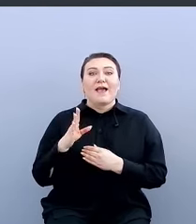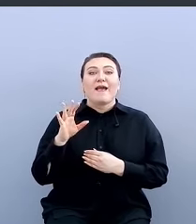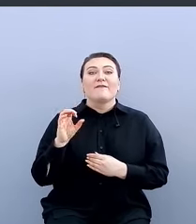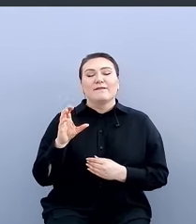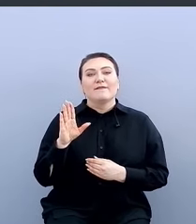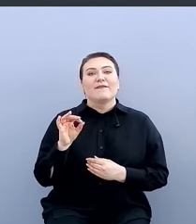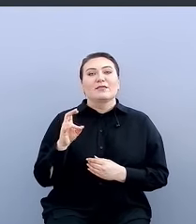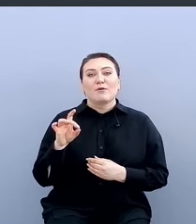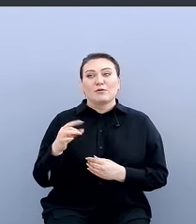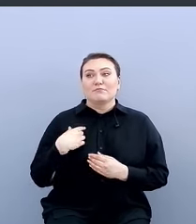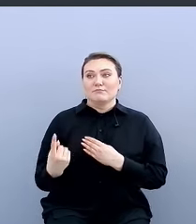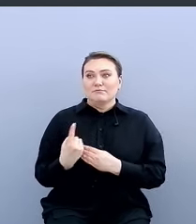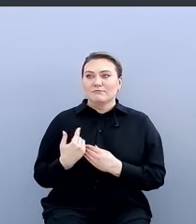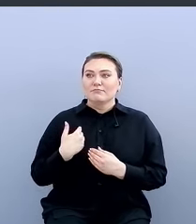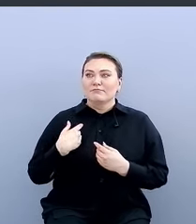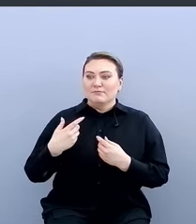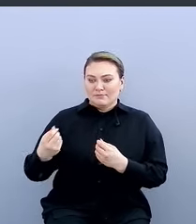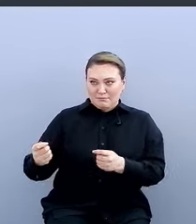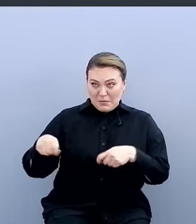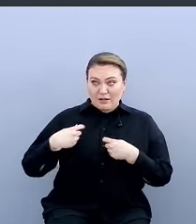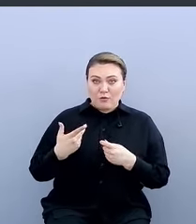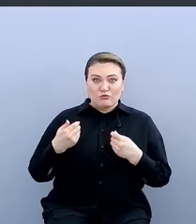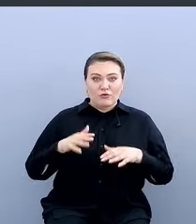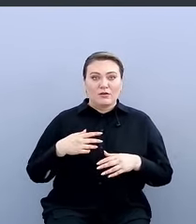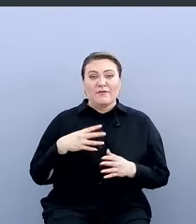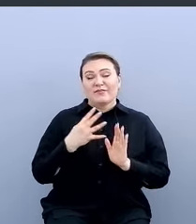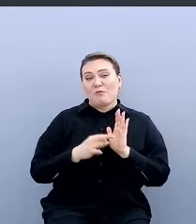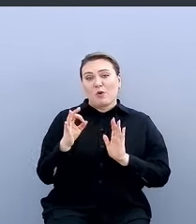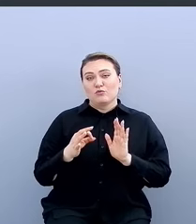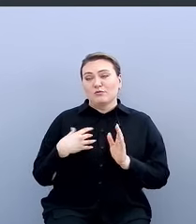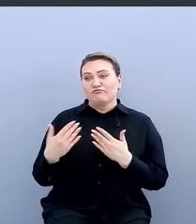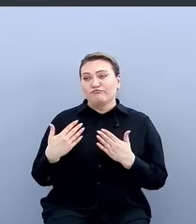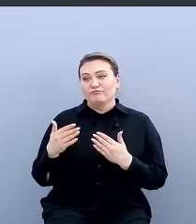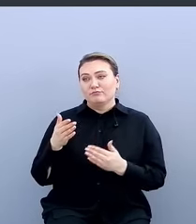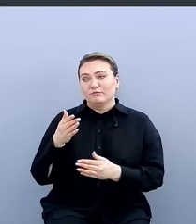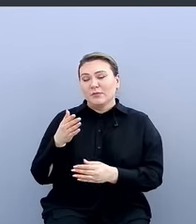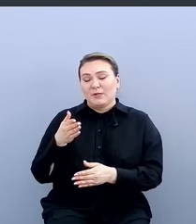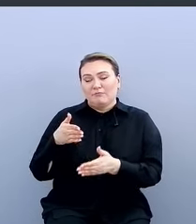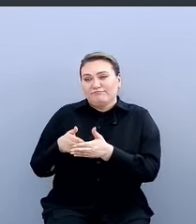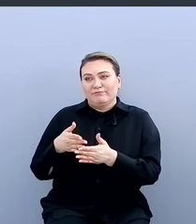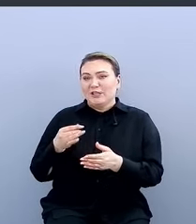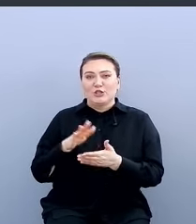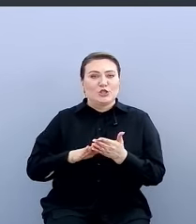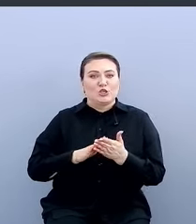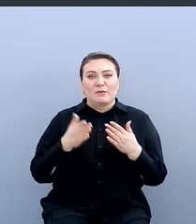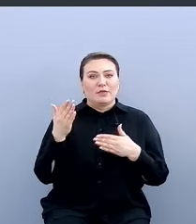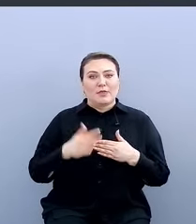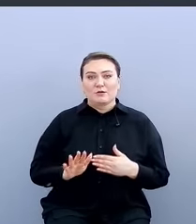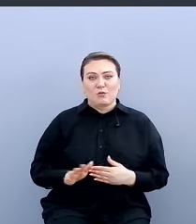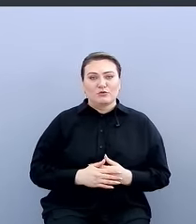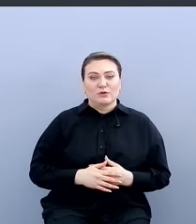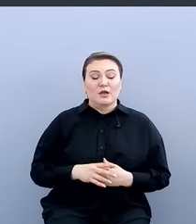хочет какое-то свое решение продать, там с вероятностью 90% у нас разговор ничем не закончится, и дело не в том, что